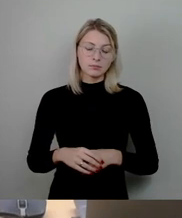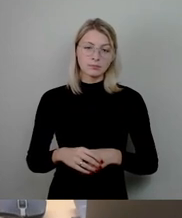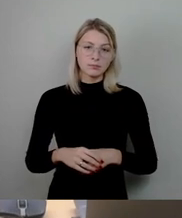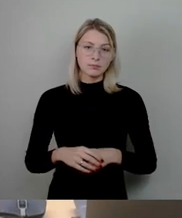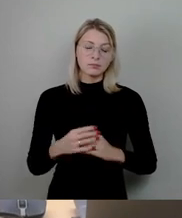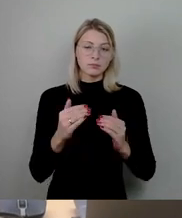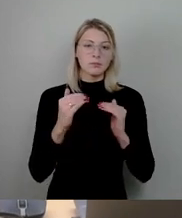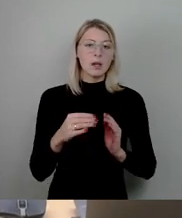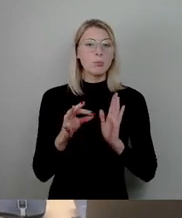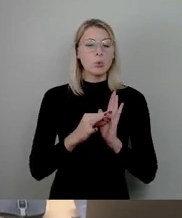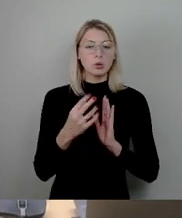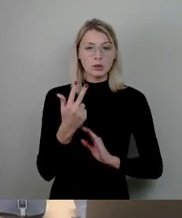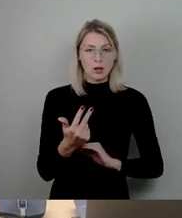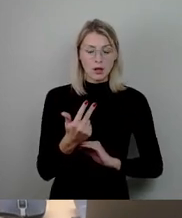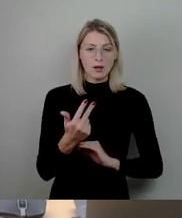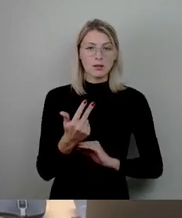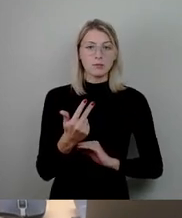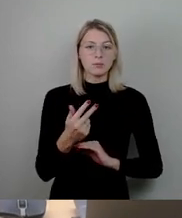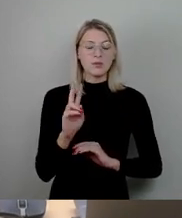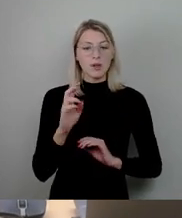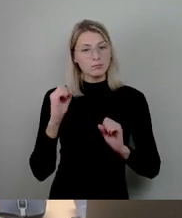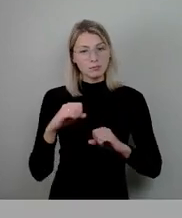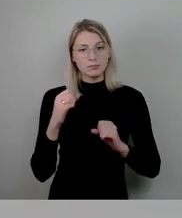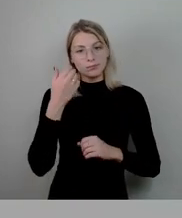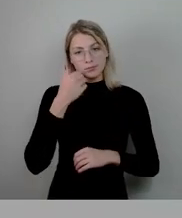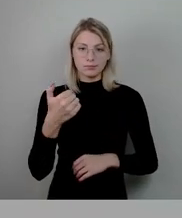aufrufen. Wer hier zustimmen kann, bitte ich um das Stimmezeichen.